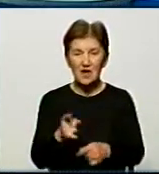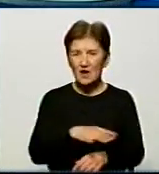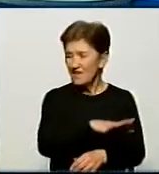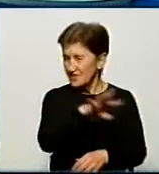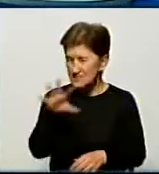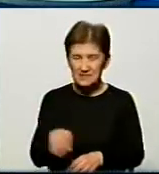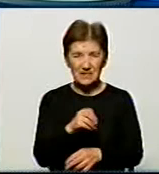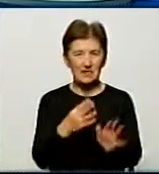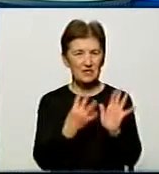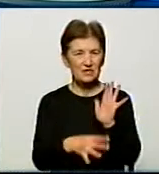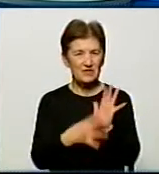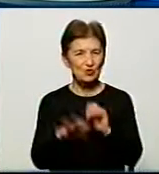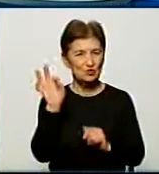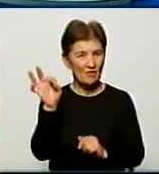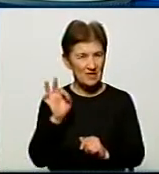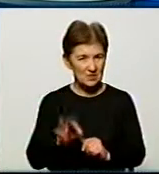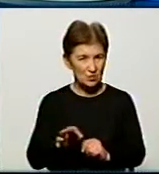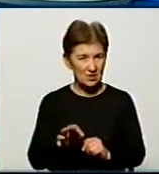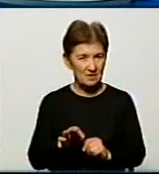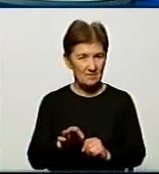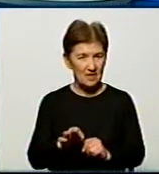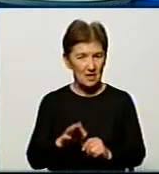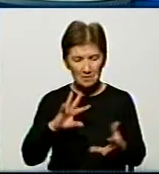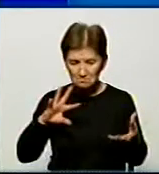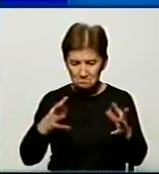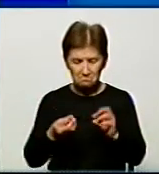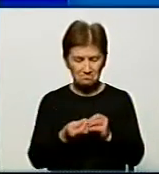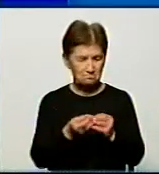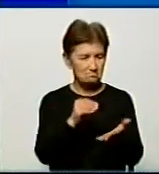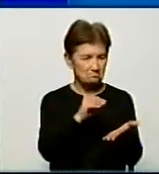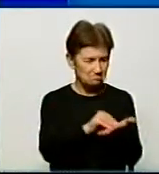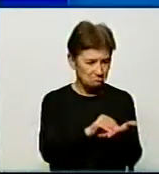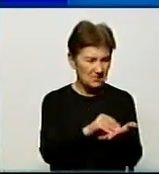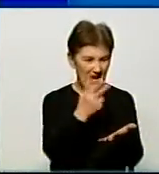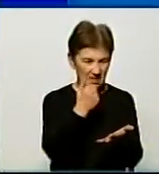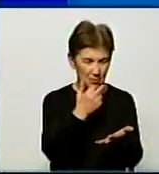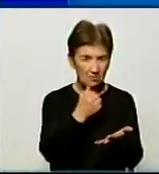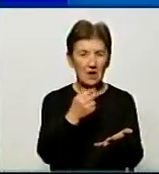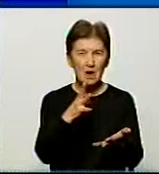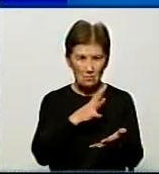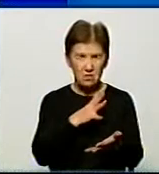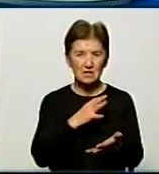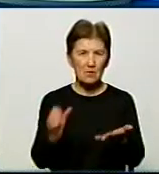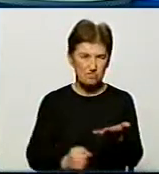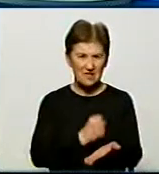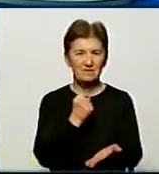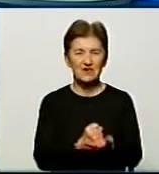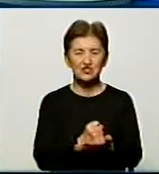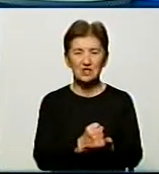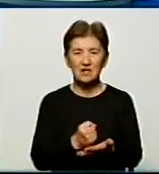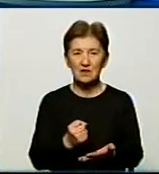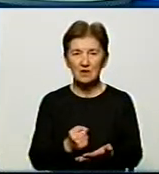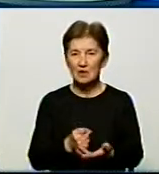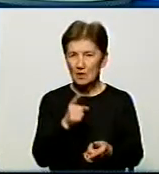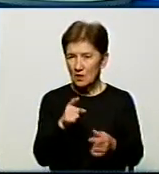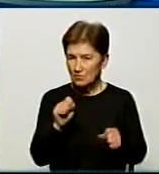90% виставлених діагнозів грипу були лабораторно підтверджені, якщо не більше. Але це,